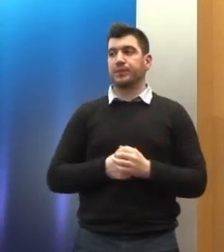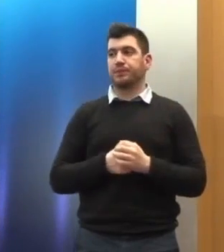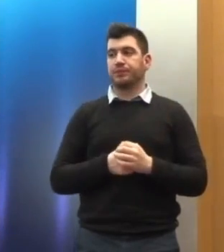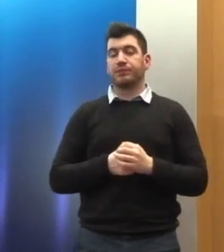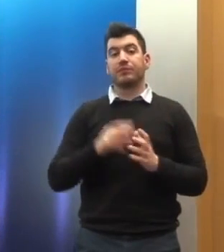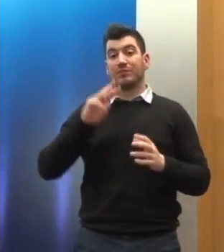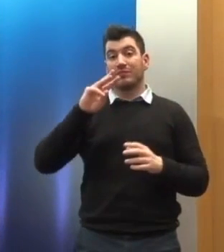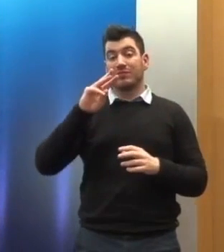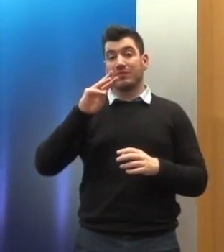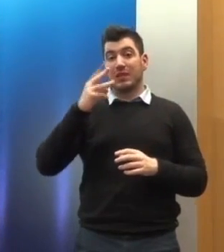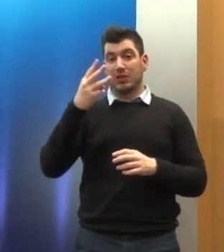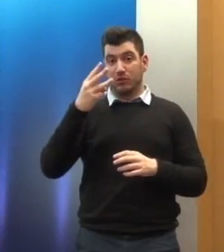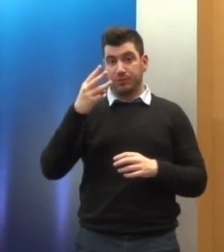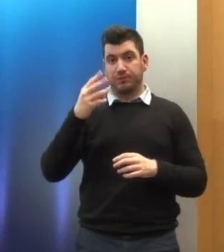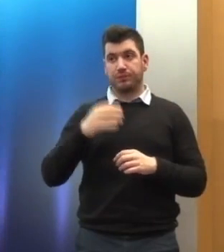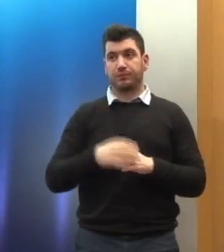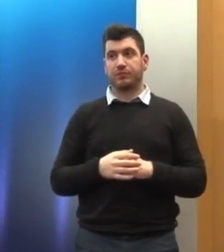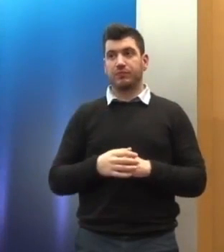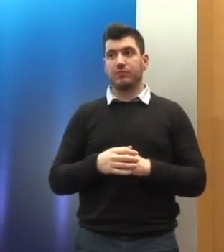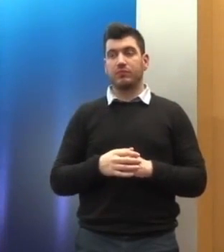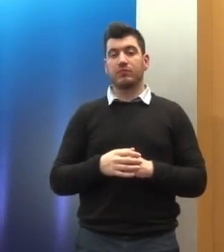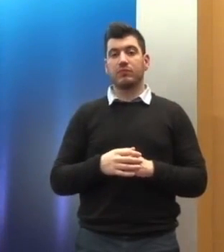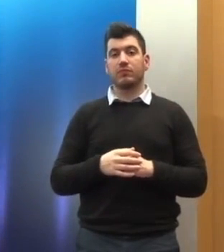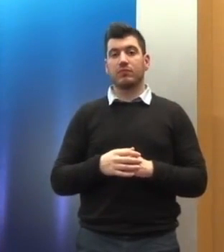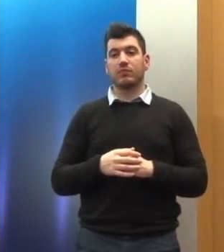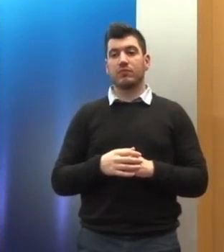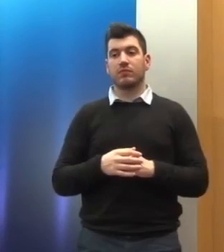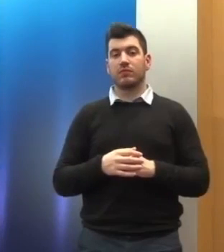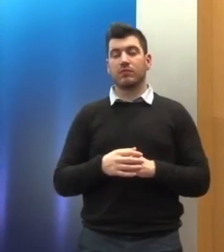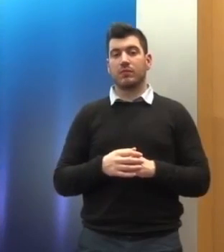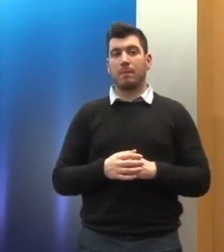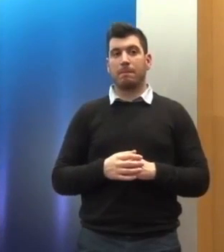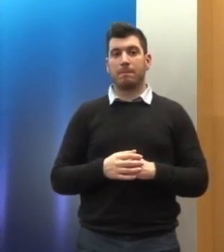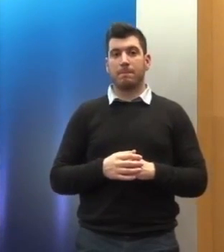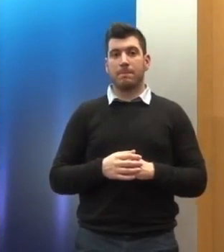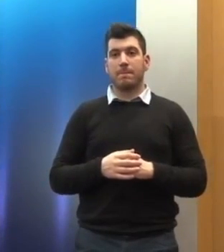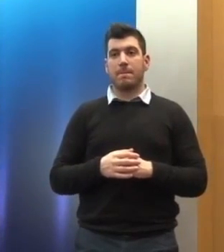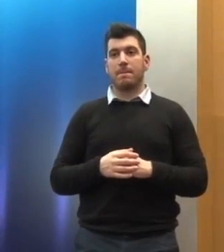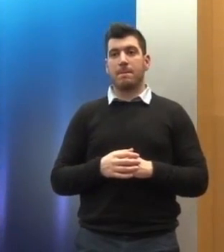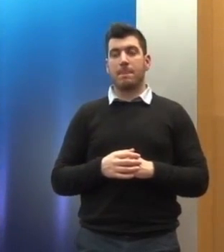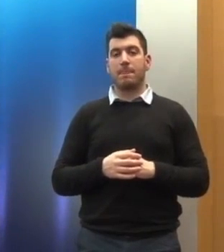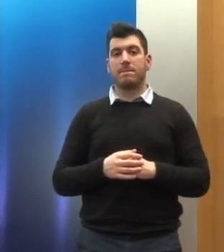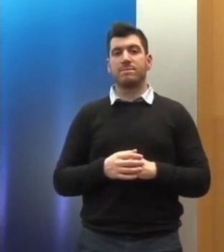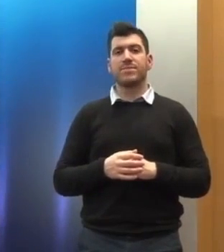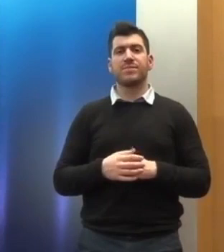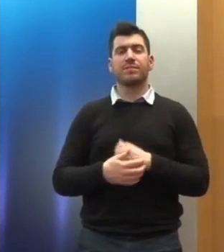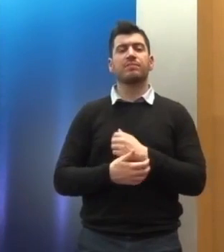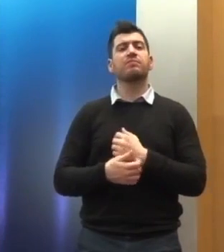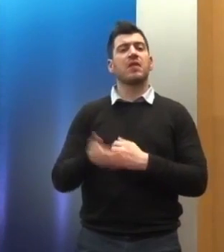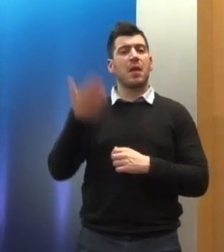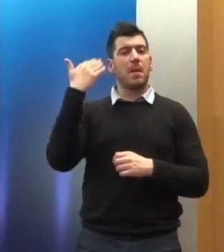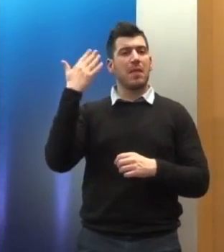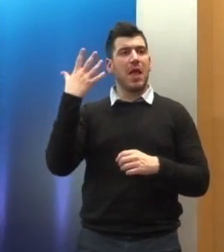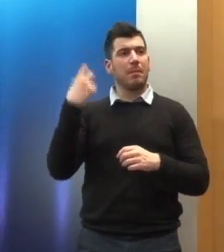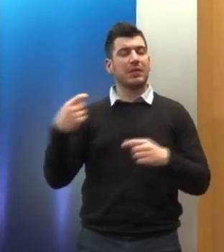θα ήθελα να αναφέρω, αφορά την αρχή νέμπι συνήντεμ. Εδώ βρισκόμασταν σε μια πορεία